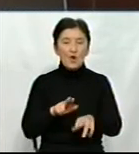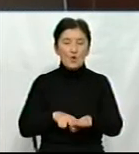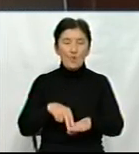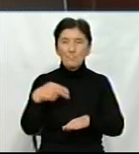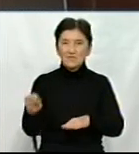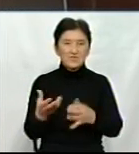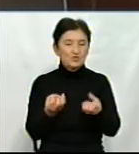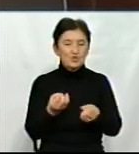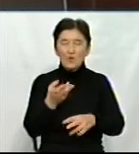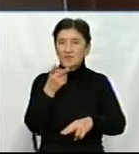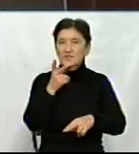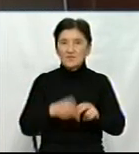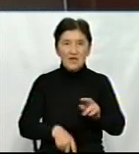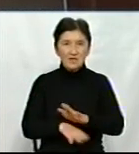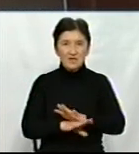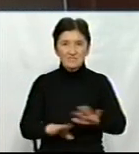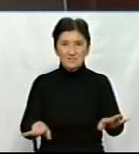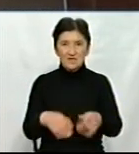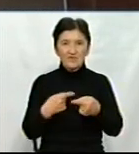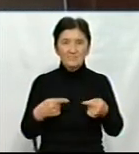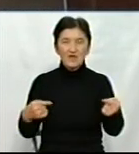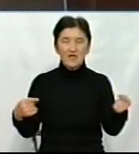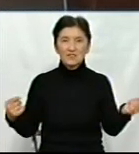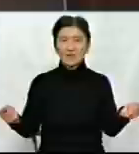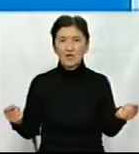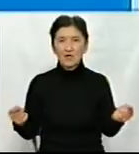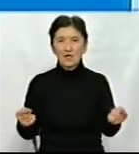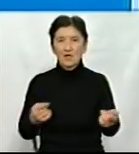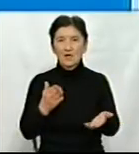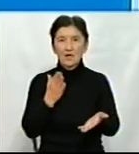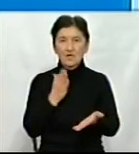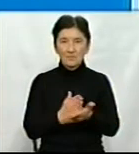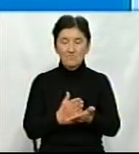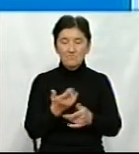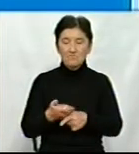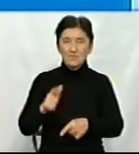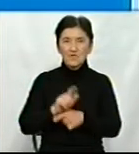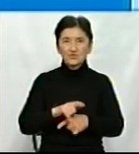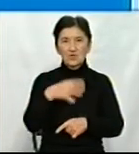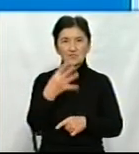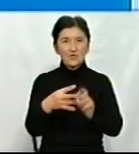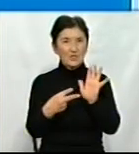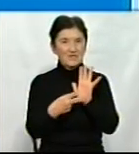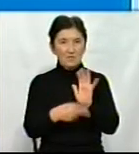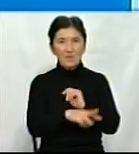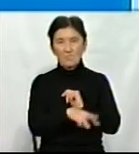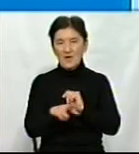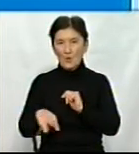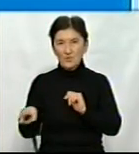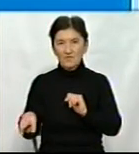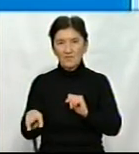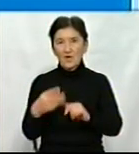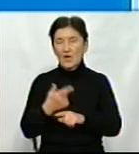кінцевий варіант, це тільки січень-довдень, маємо проміжковий його, це майже 47 мільйонів гривень. І